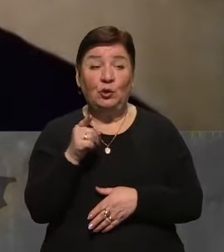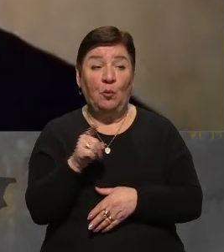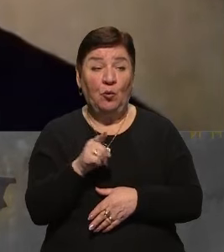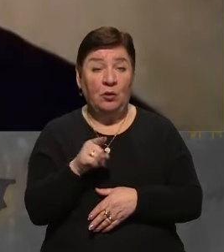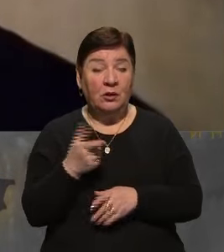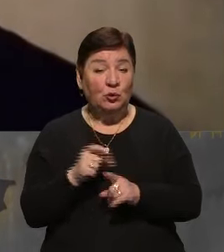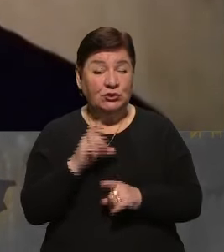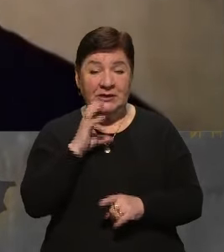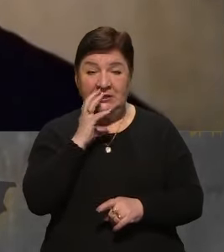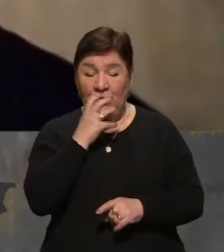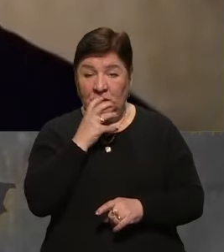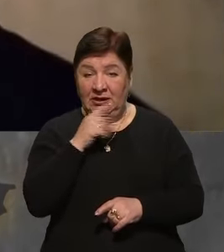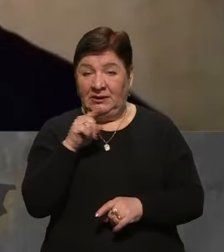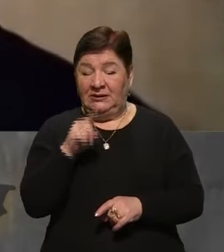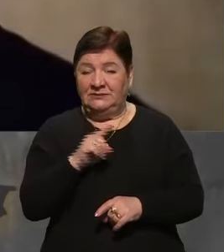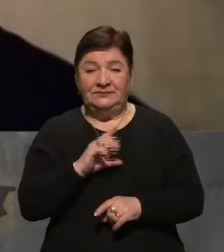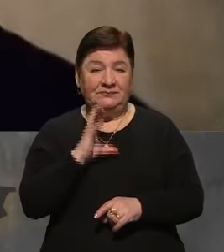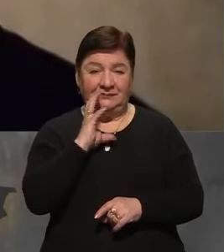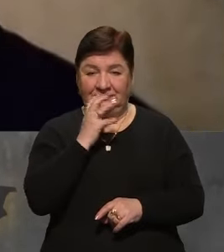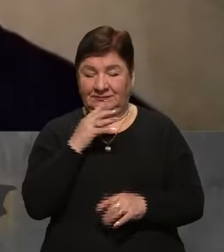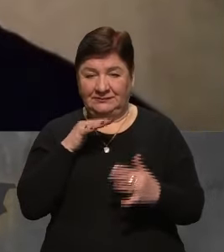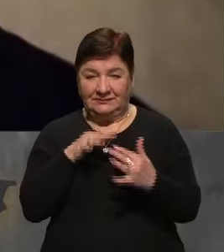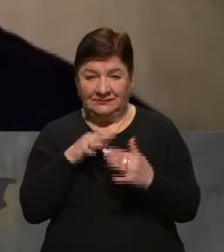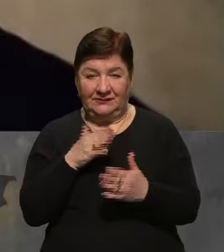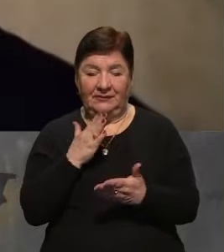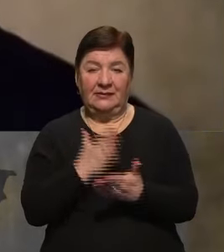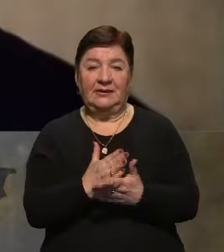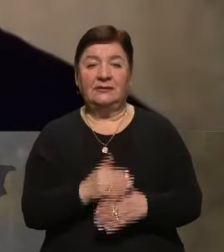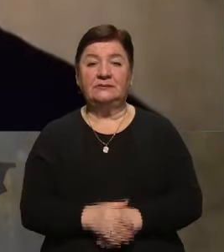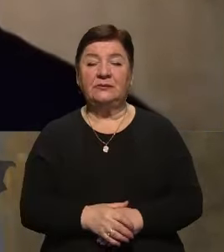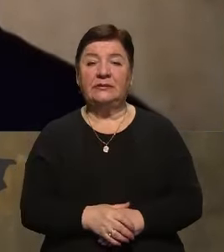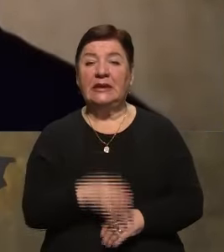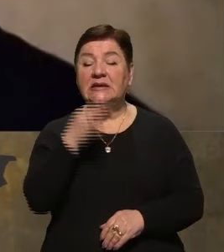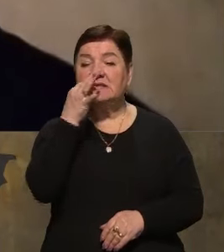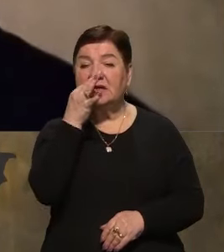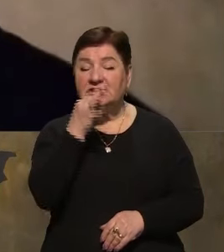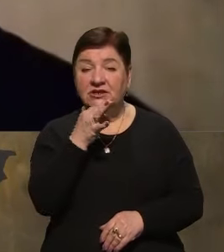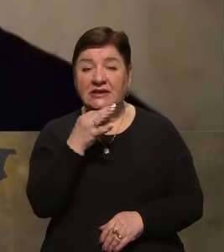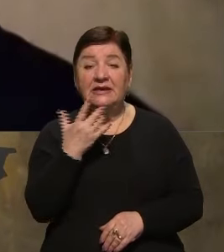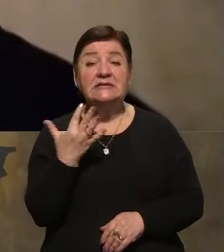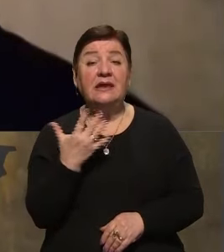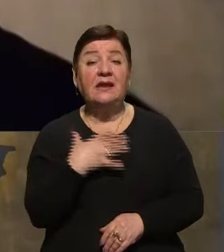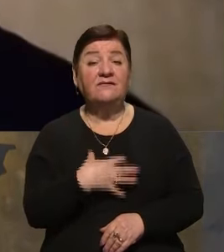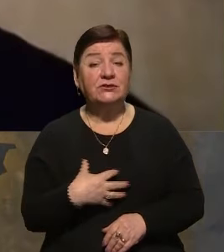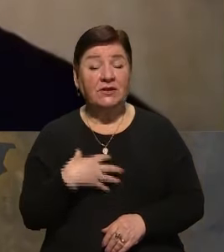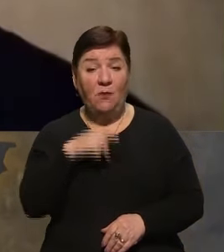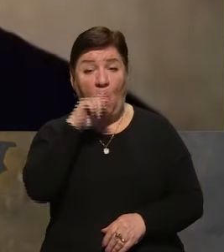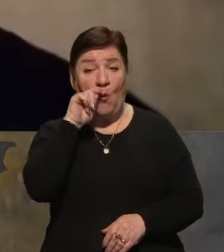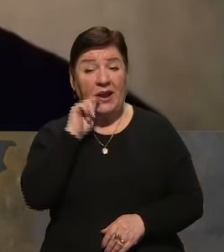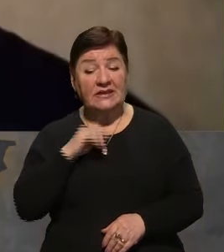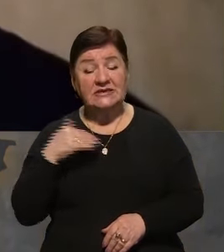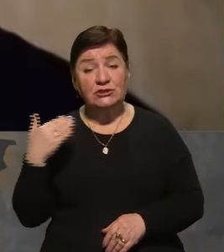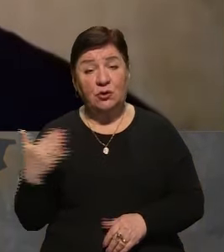дуже серйозно, і заруба тут йде серйозно. Розкажи, будь ласка, наскільки важливо українській стороні